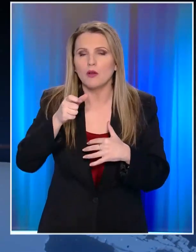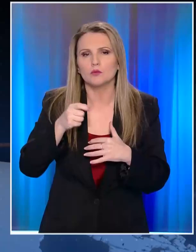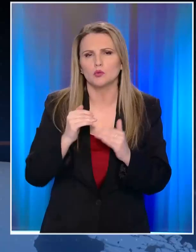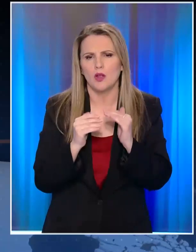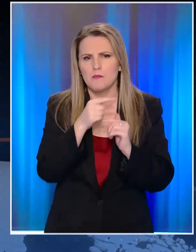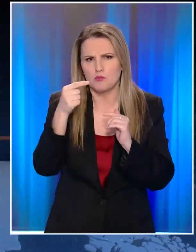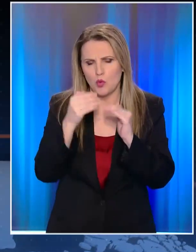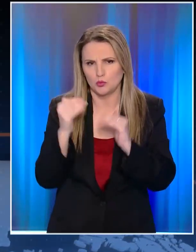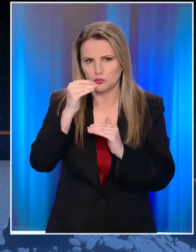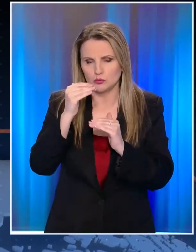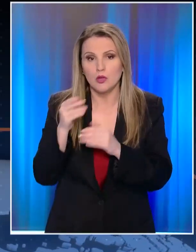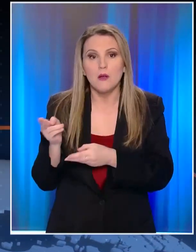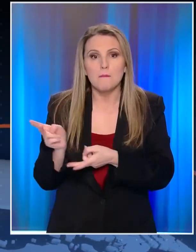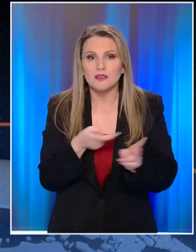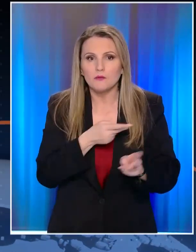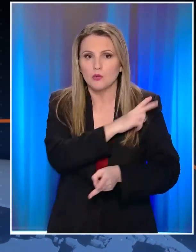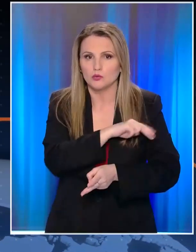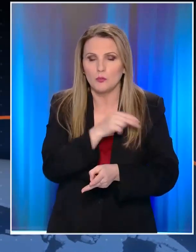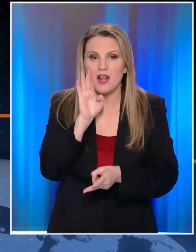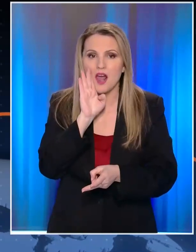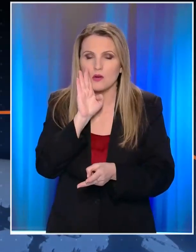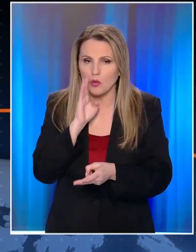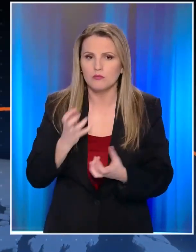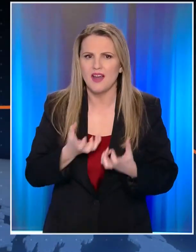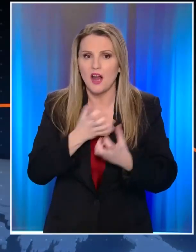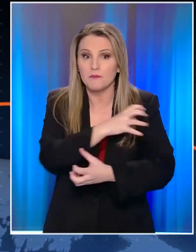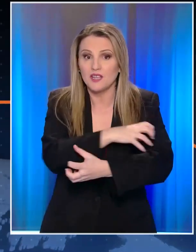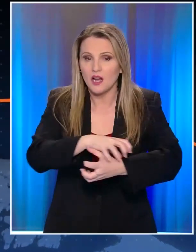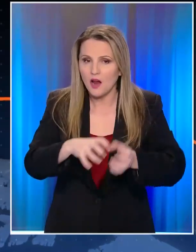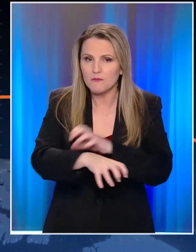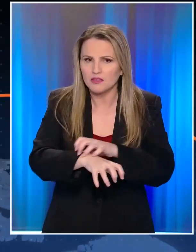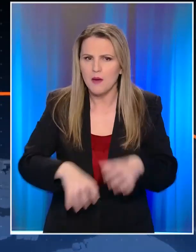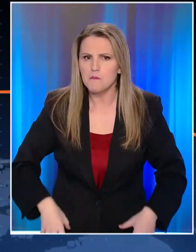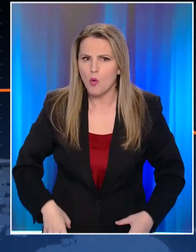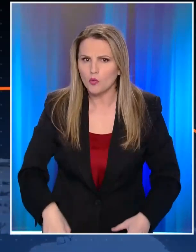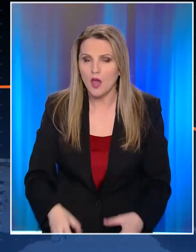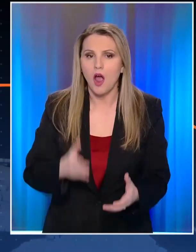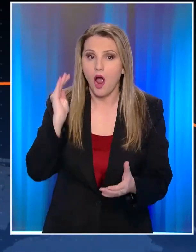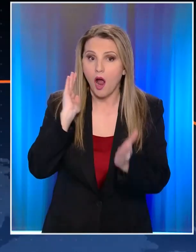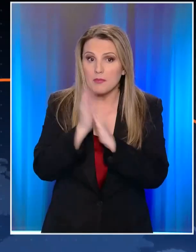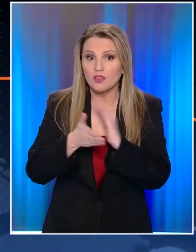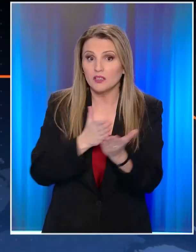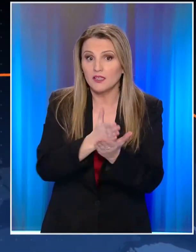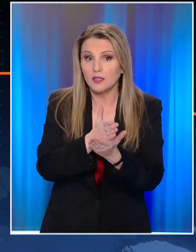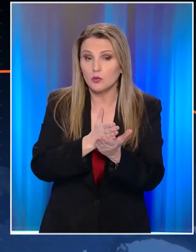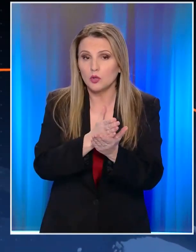ημιόροφο του κτηρίου. Μεταφέρθηκε στο λαϊκό νοσοκομείο με εγκάβματα στα πάνω και κάτω άκρα και εισήχθη αμέσως στο χειρουργείο.